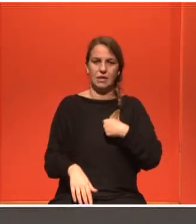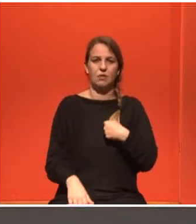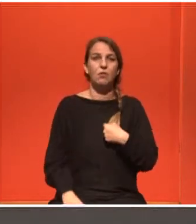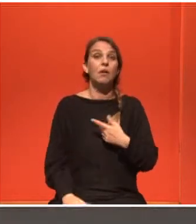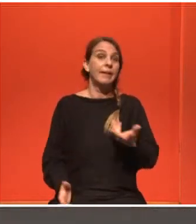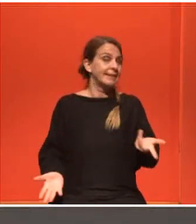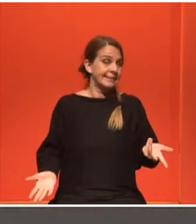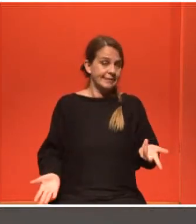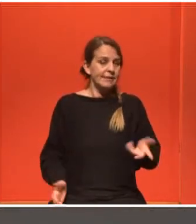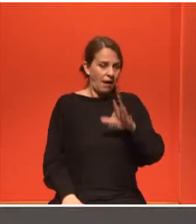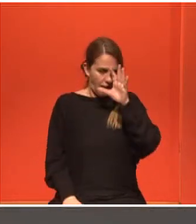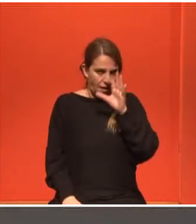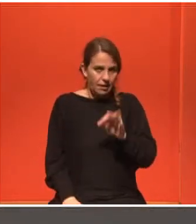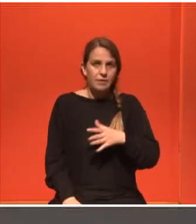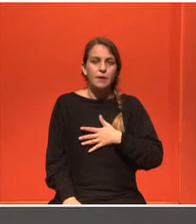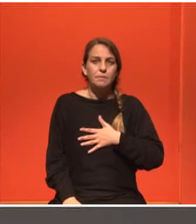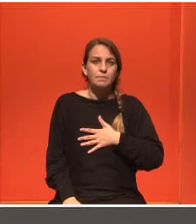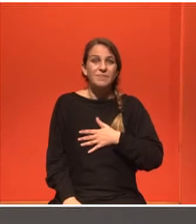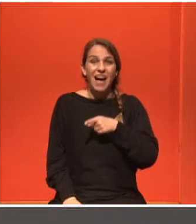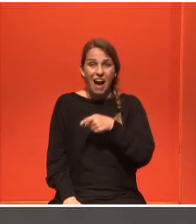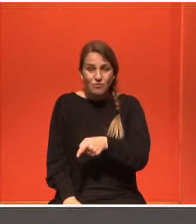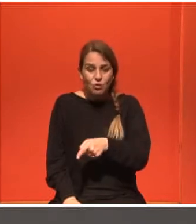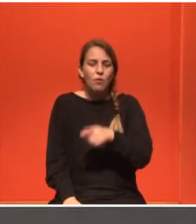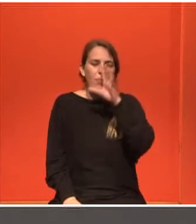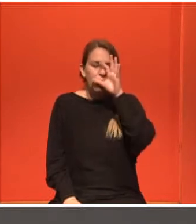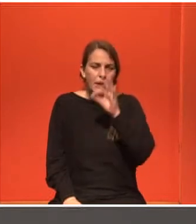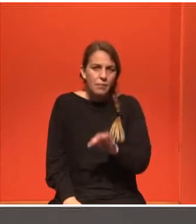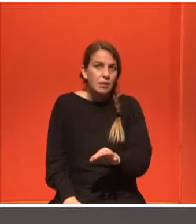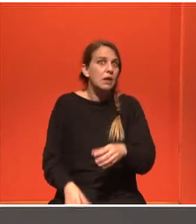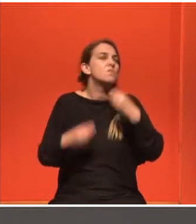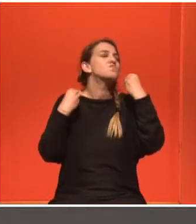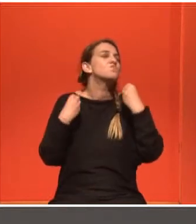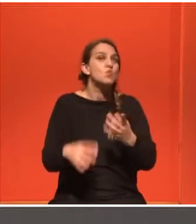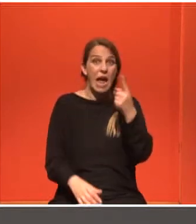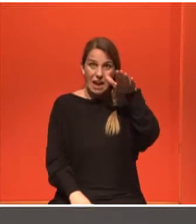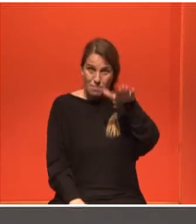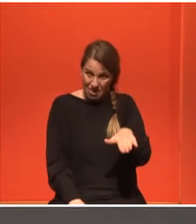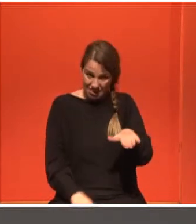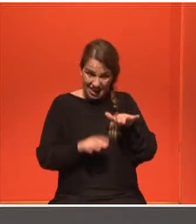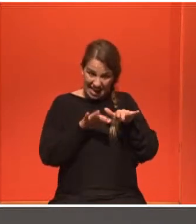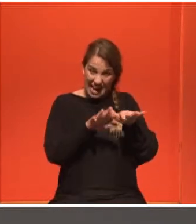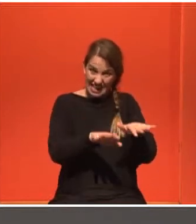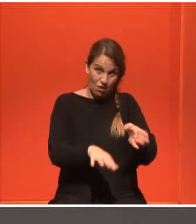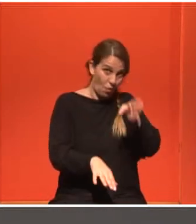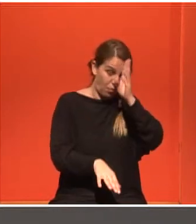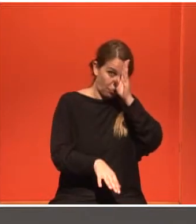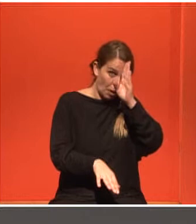Πραγματικά είναι ό,τι χειρότερο μπορεί να συμβεί σε ένα παιδί που περνάει από αυτό. Να έχει